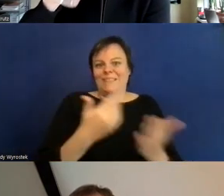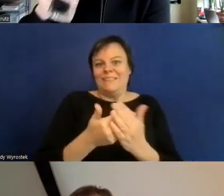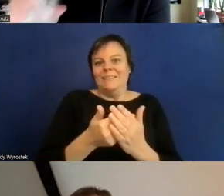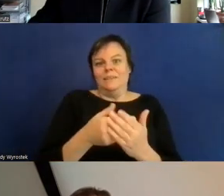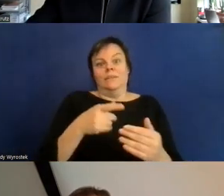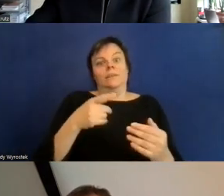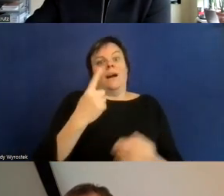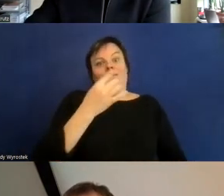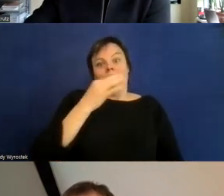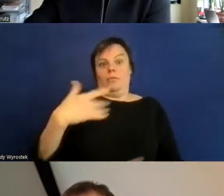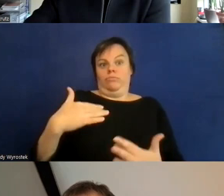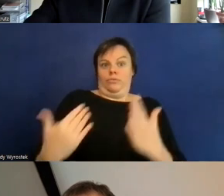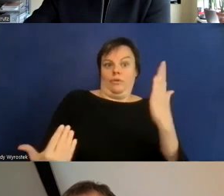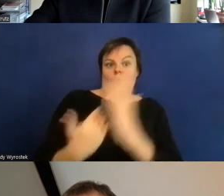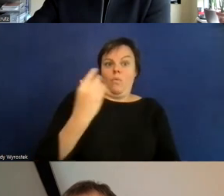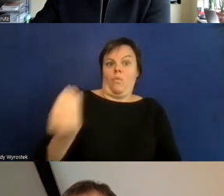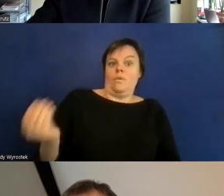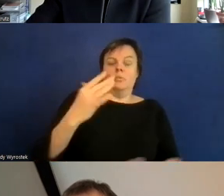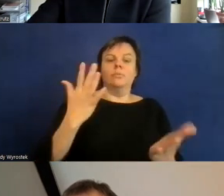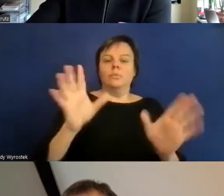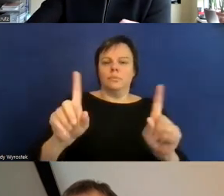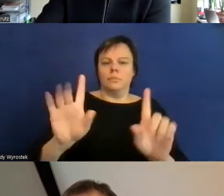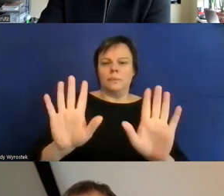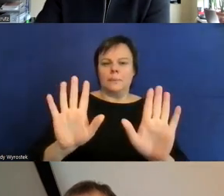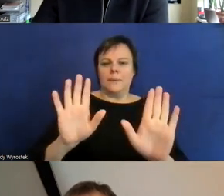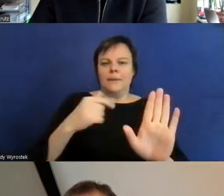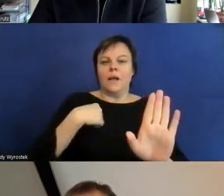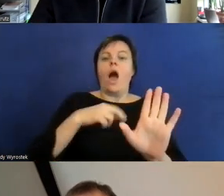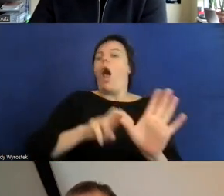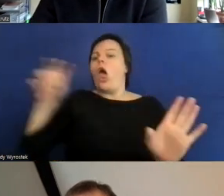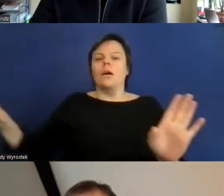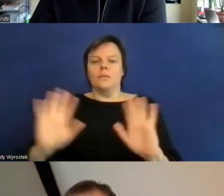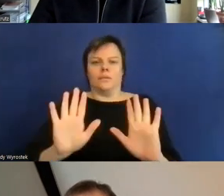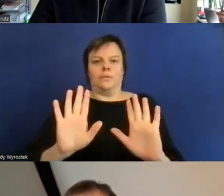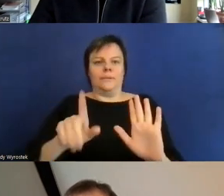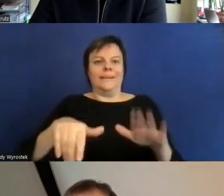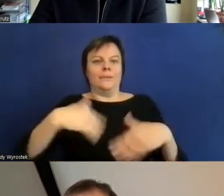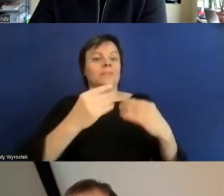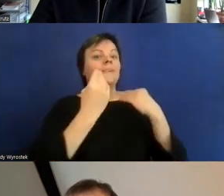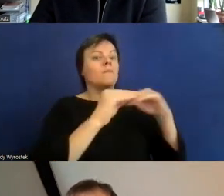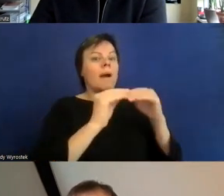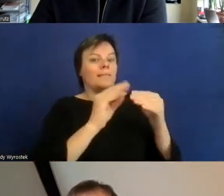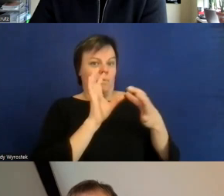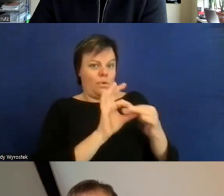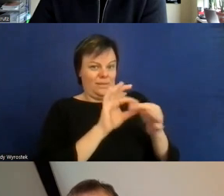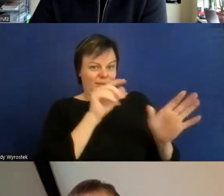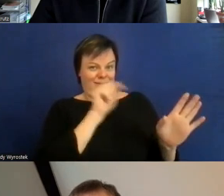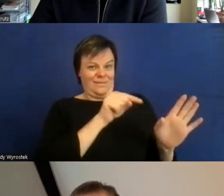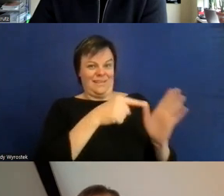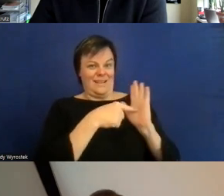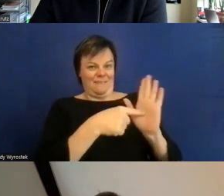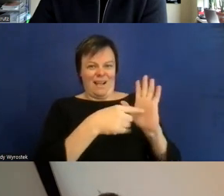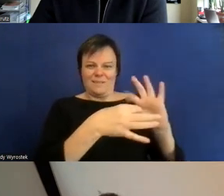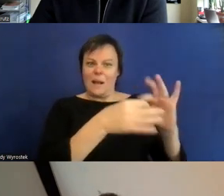barrierefreier Software aus dem IKT Bereich oder passt es bei Software Anwendungen die WCAG anzuwenden doch